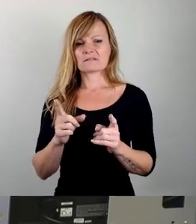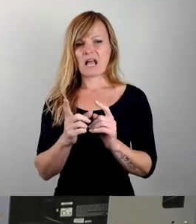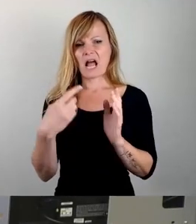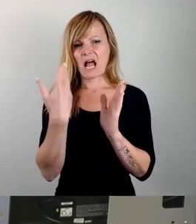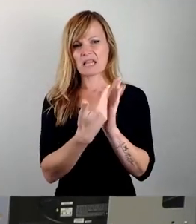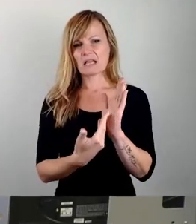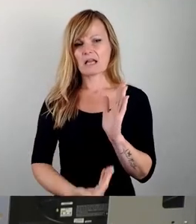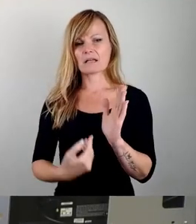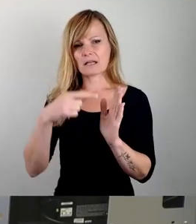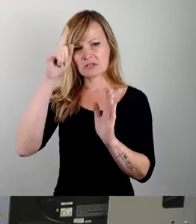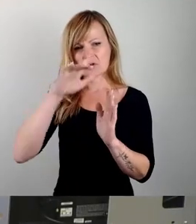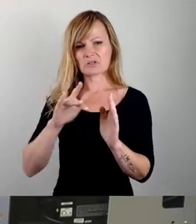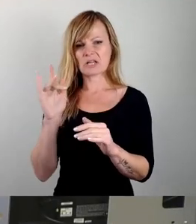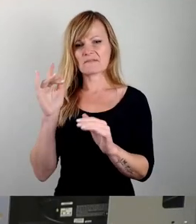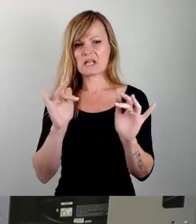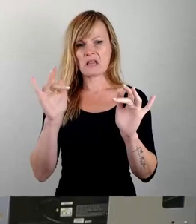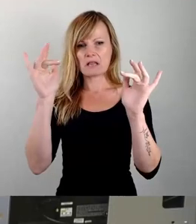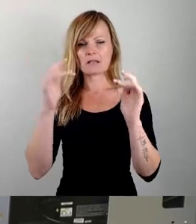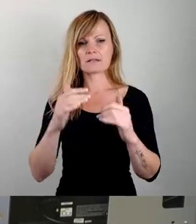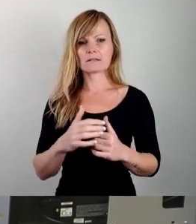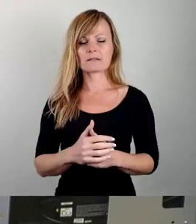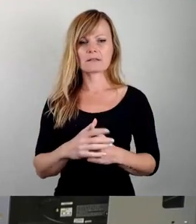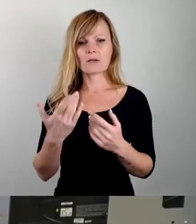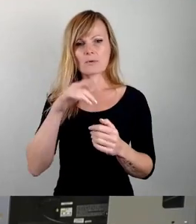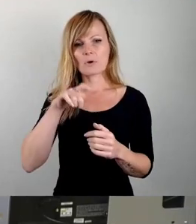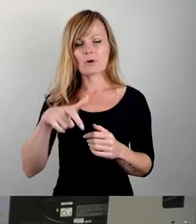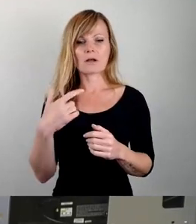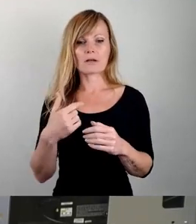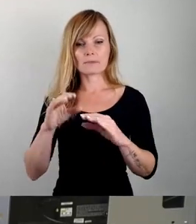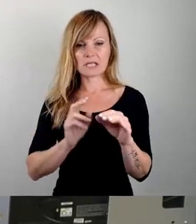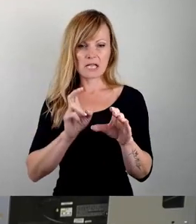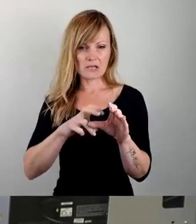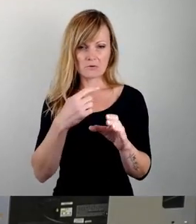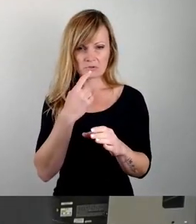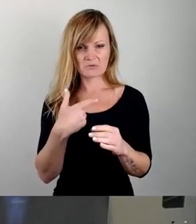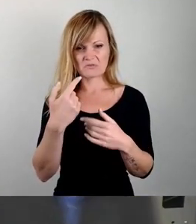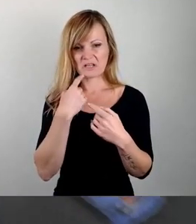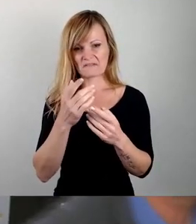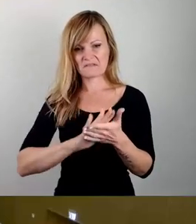hören Sie auf, dafür die Bürgerbeteiligungssatzung auch noch in Haftung zu nehmen. Vielen Dank.